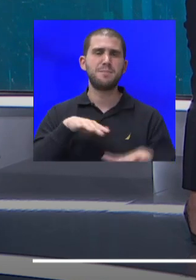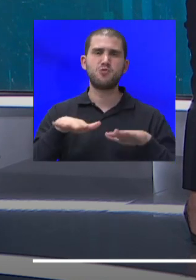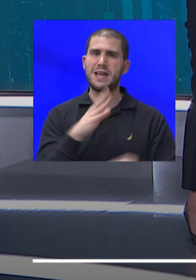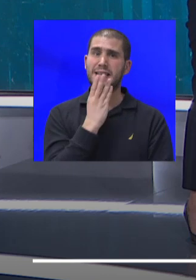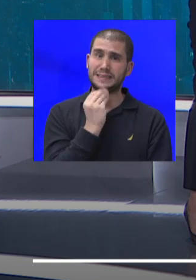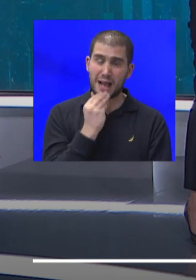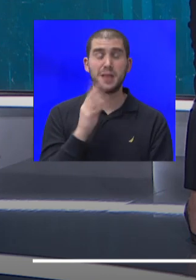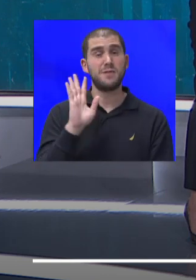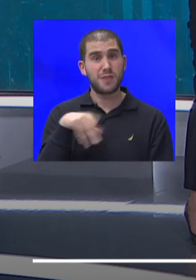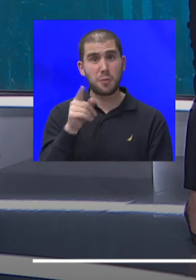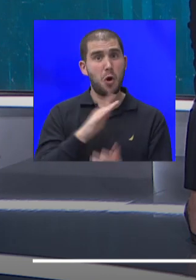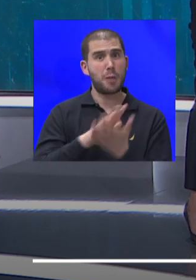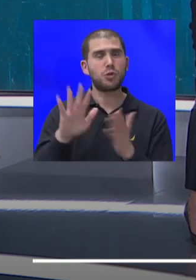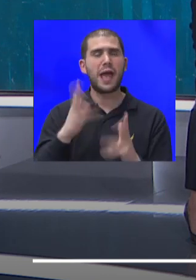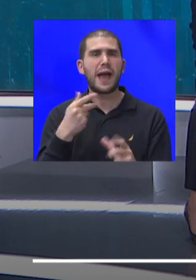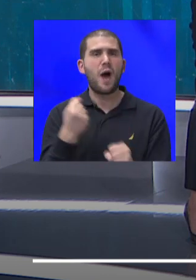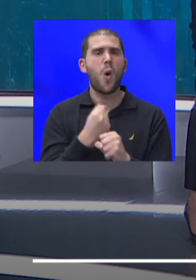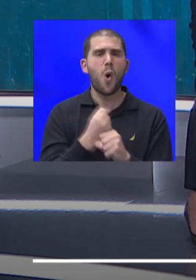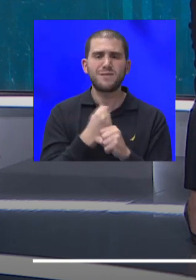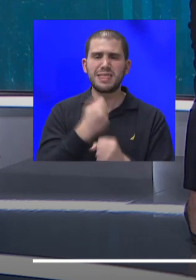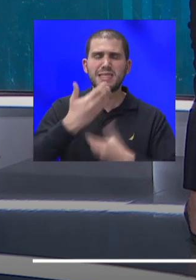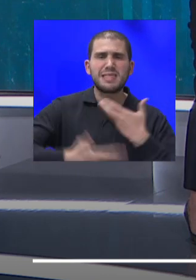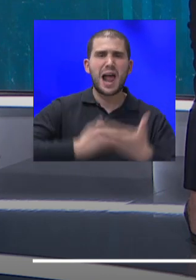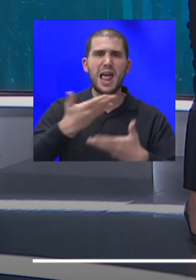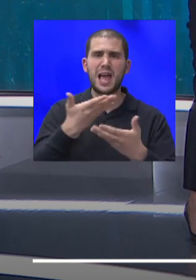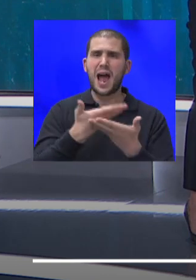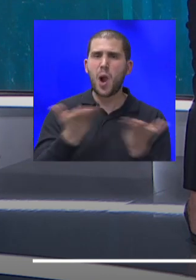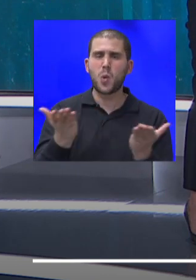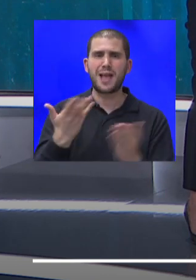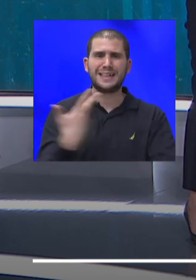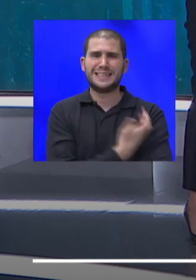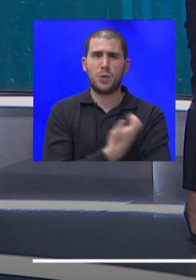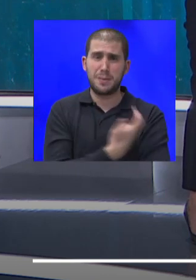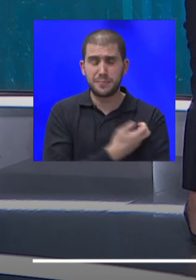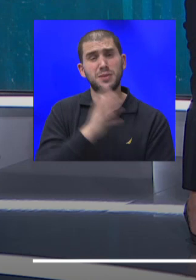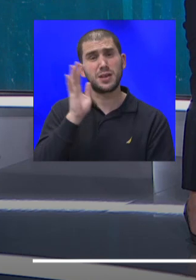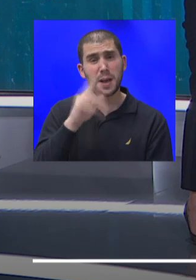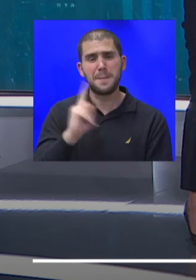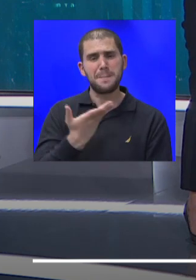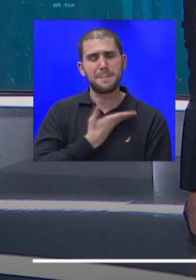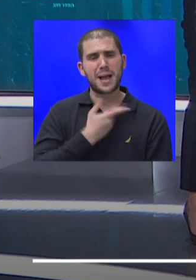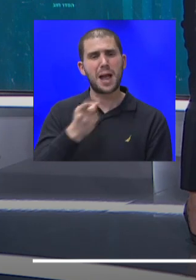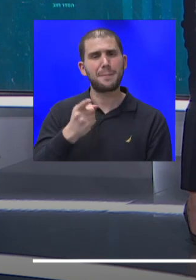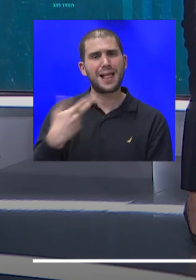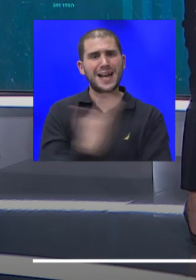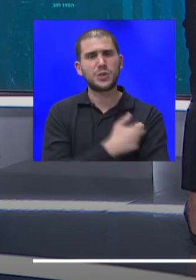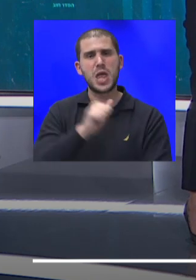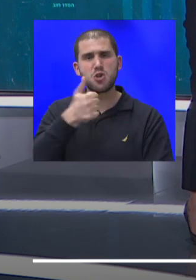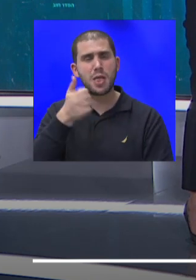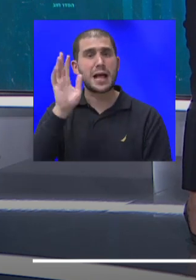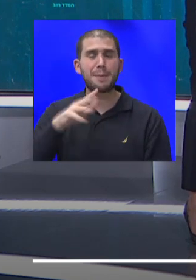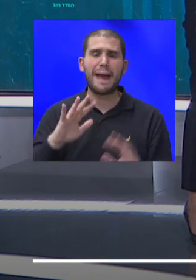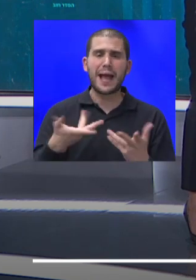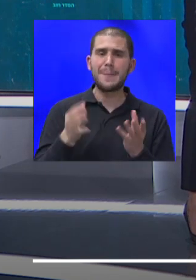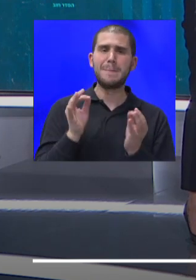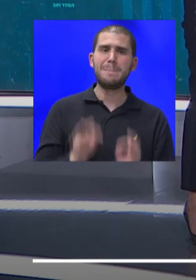איך יעבוד תהליך חלוקת החיסון פה. גם מי יקבל את החיסון קודם, גם איך בדיוק החיסונים יעברו